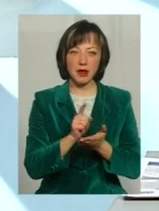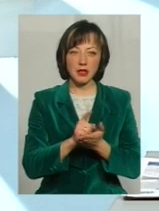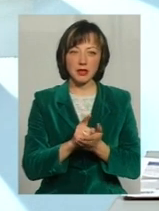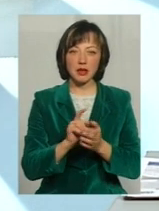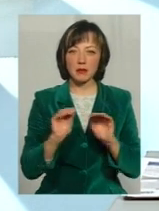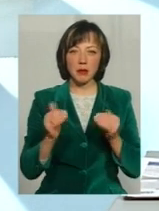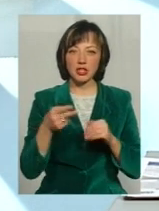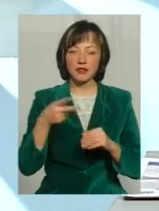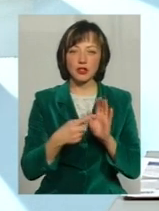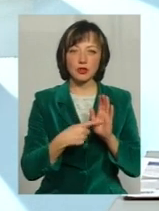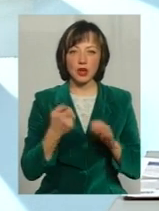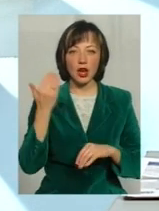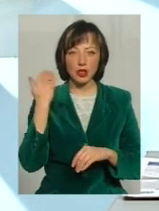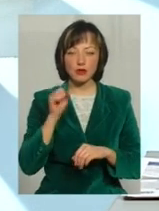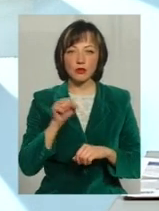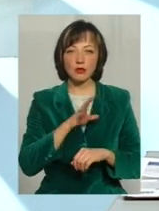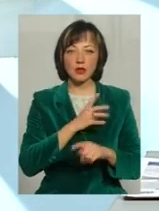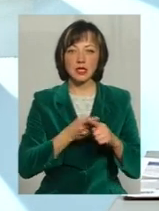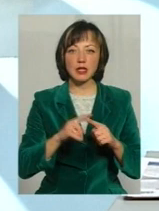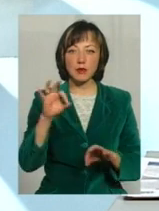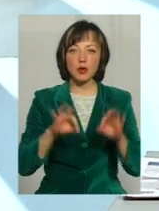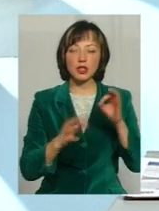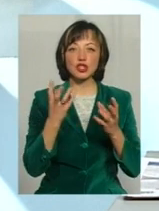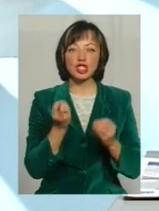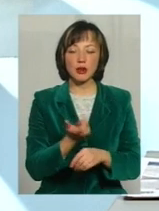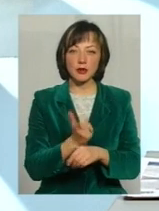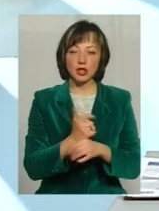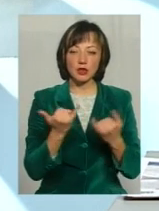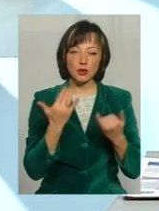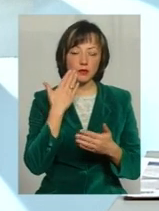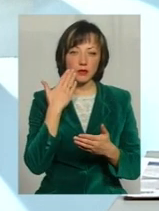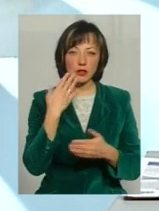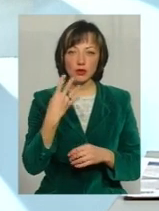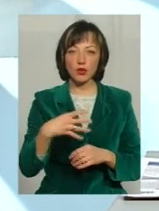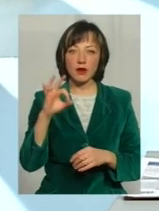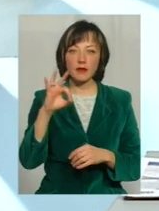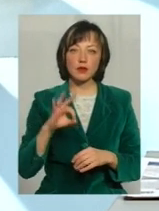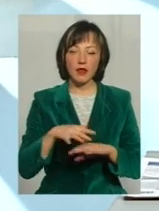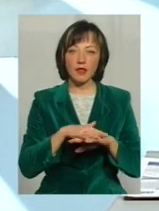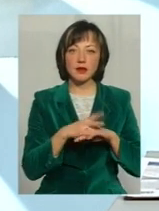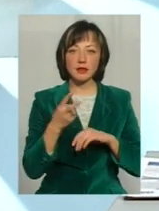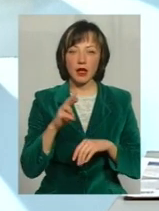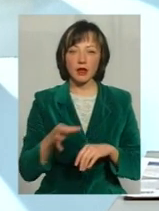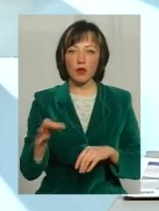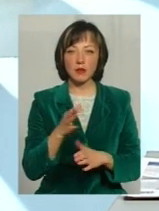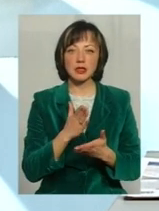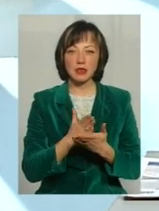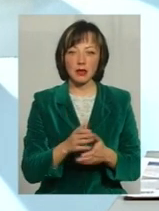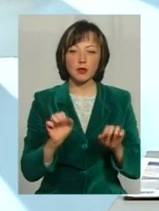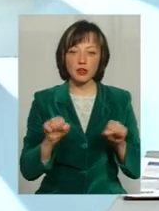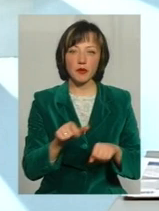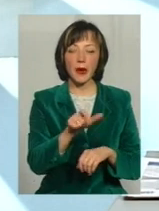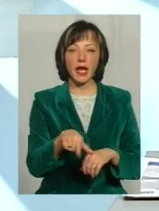менше ніж 2600 Хоча раніше, можливо, це був процент ще більший Тому на сьогодні орієнтовно 40% населення області є потенційними